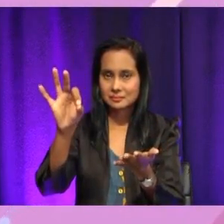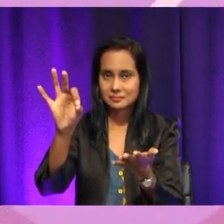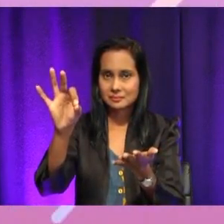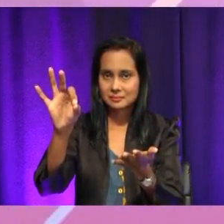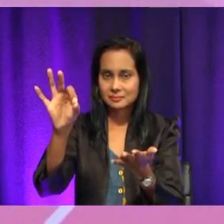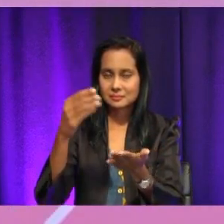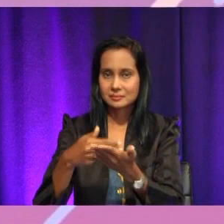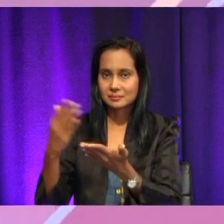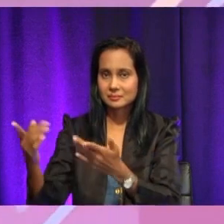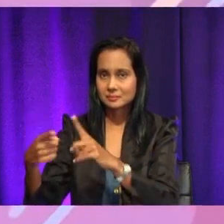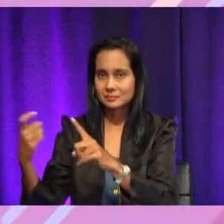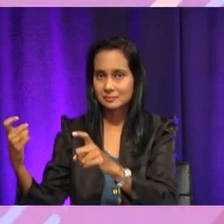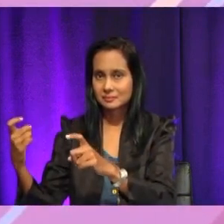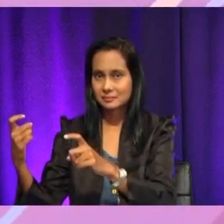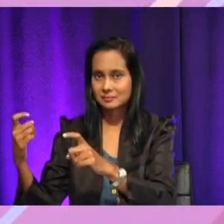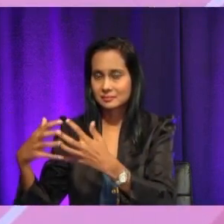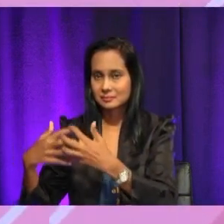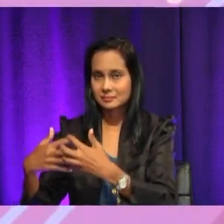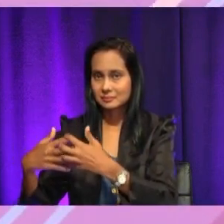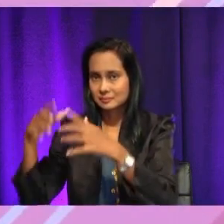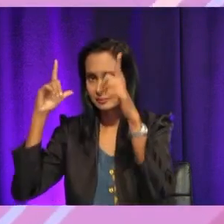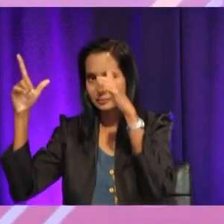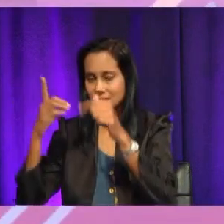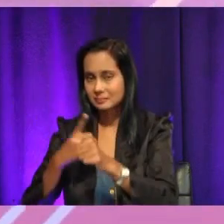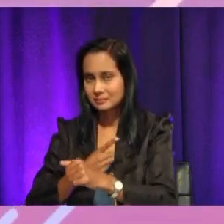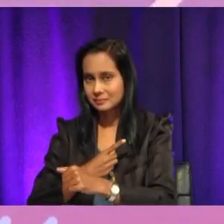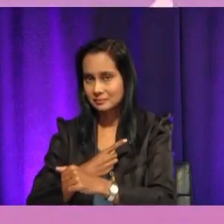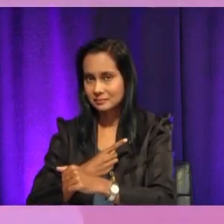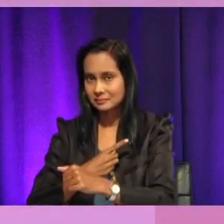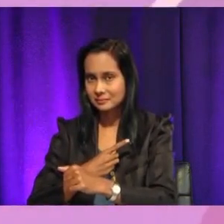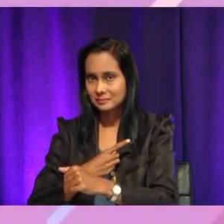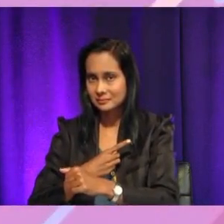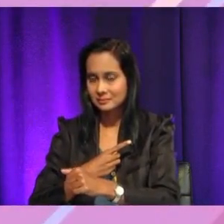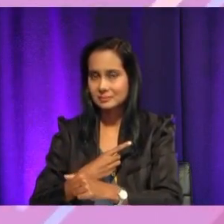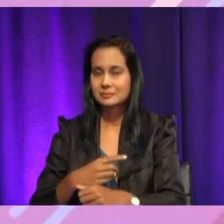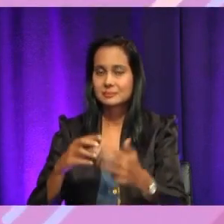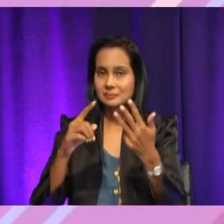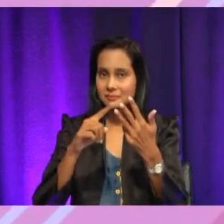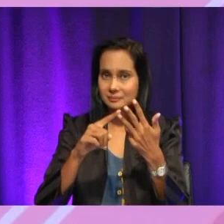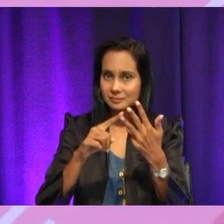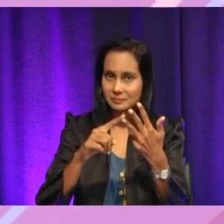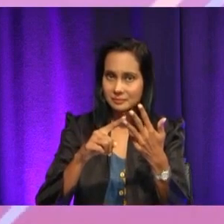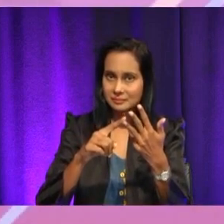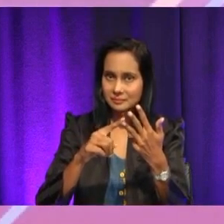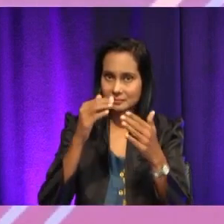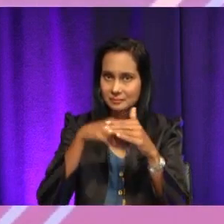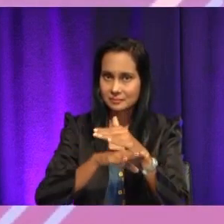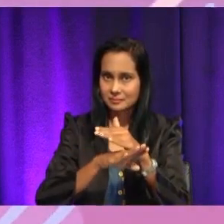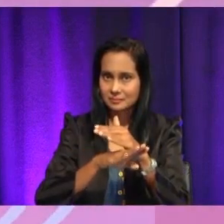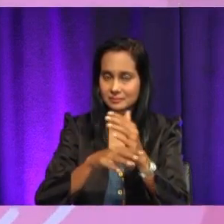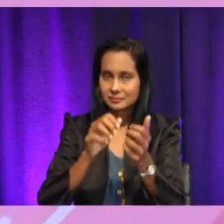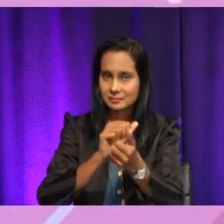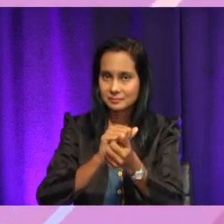boleh dibeli di mesin layan diri yang disediakan. Kemudian, masukkan